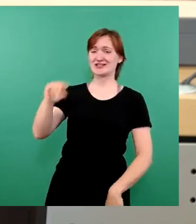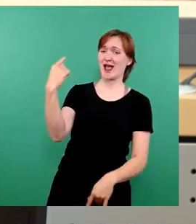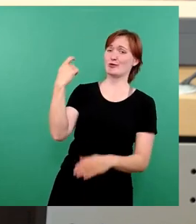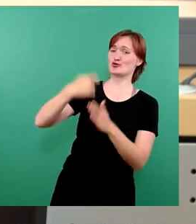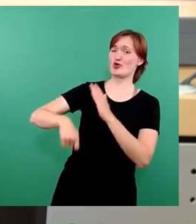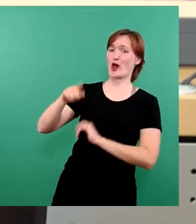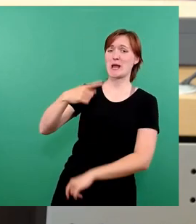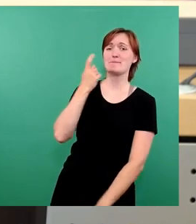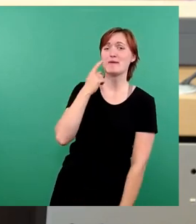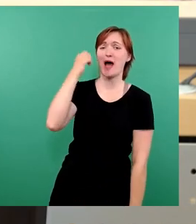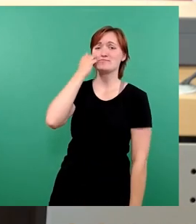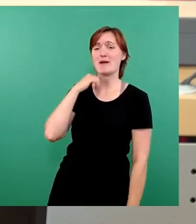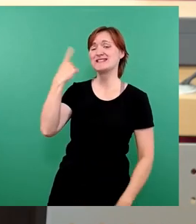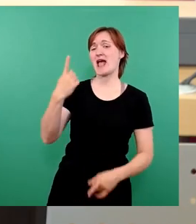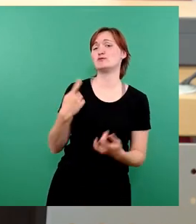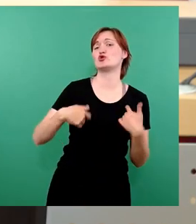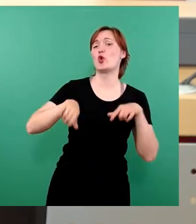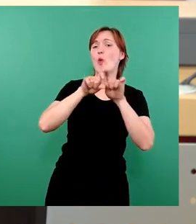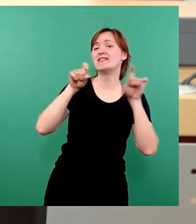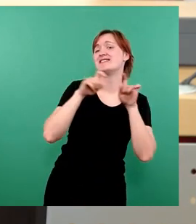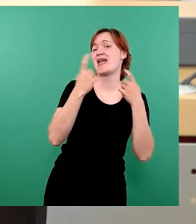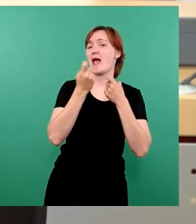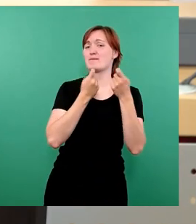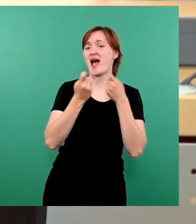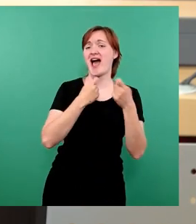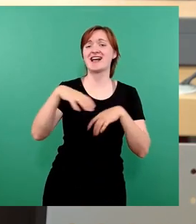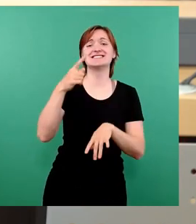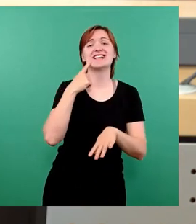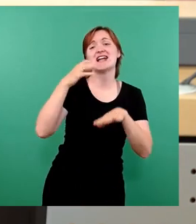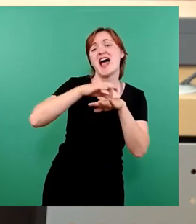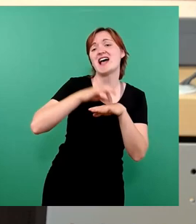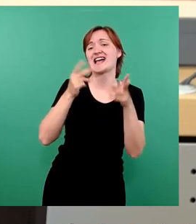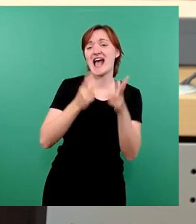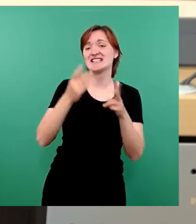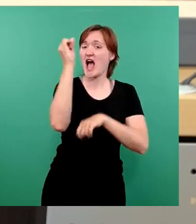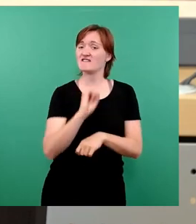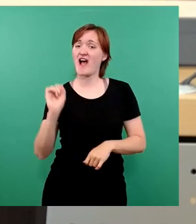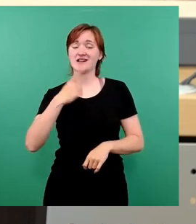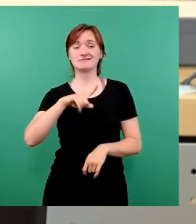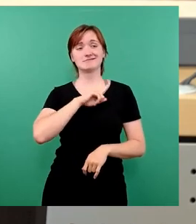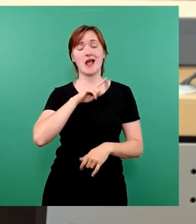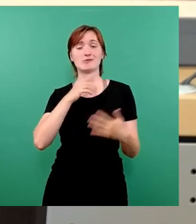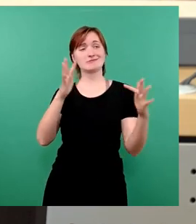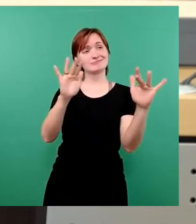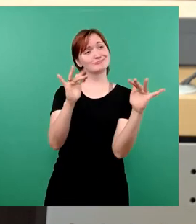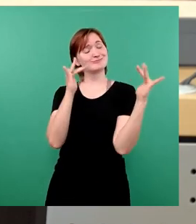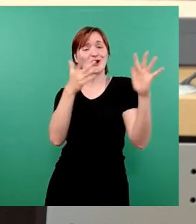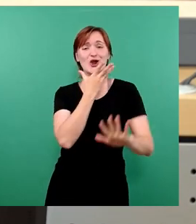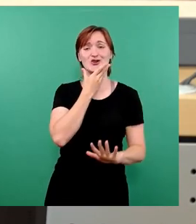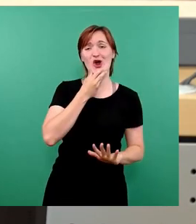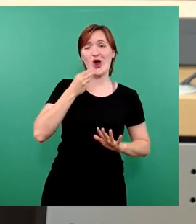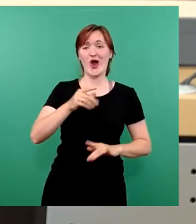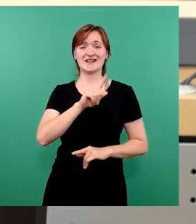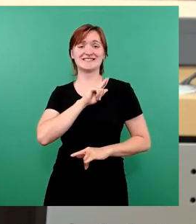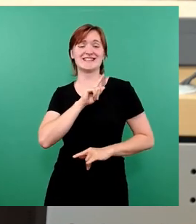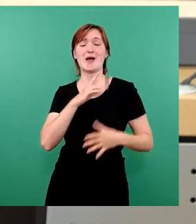nicht Unternehmer, Zahnärzte und Rechtsanwälte sind. In unserer schönen neoliberalen Welt ist jeder seines